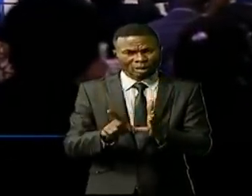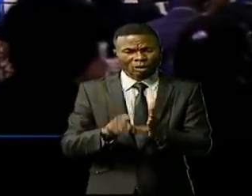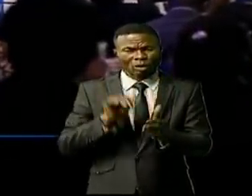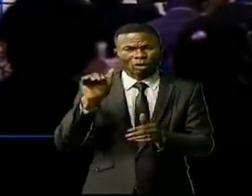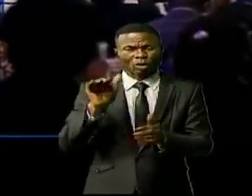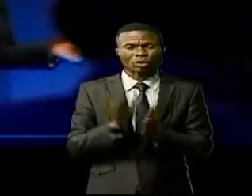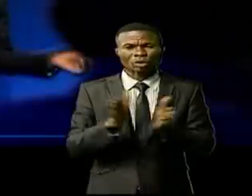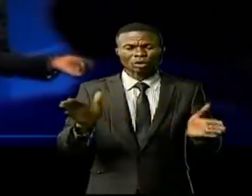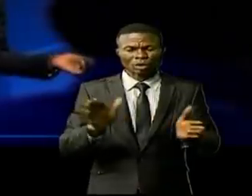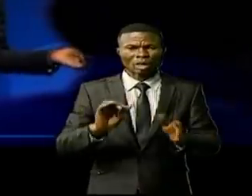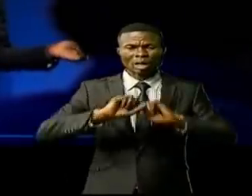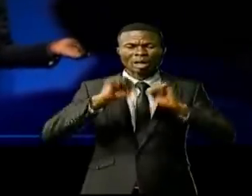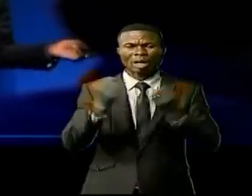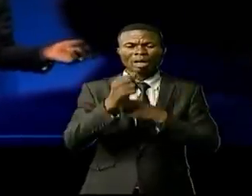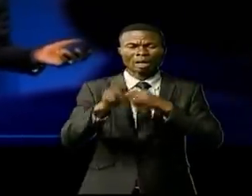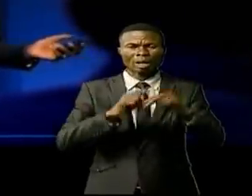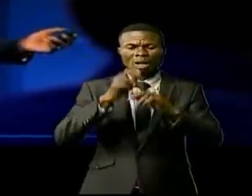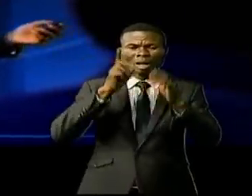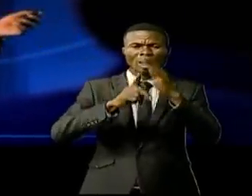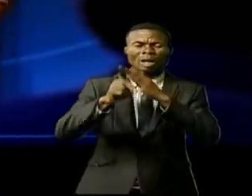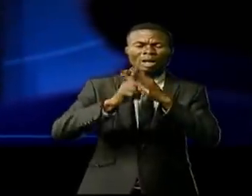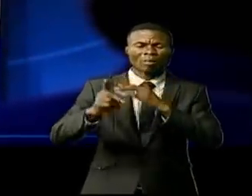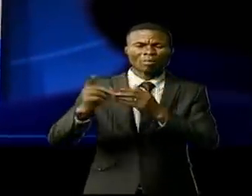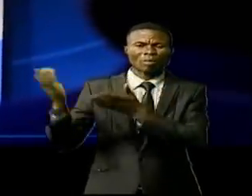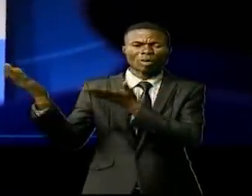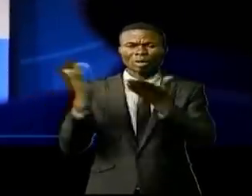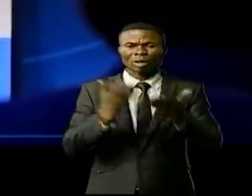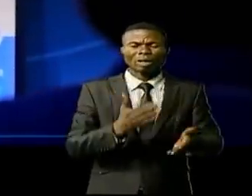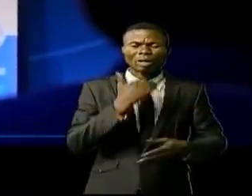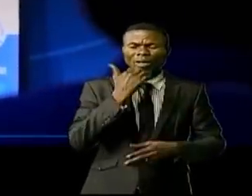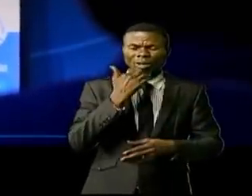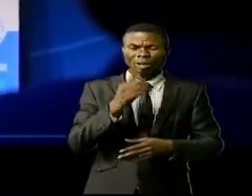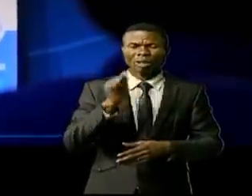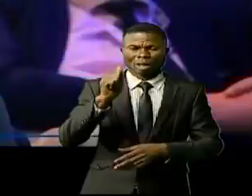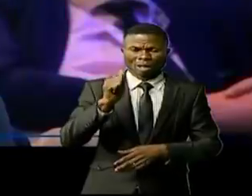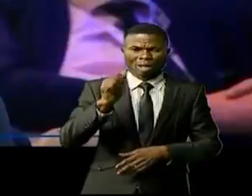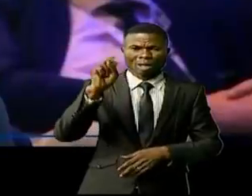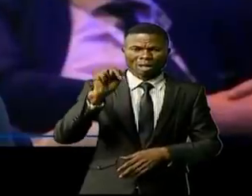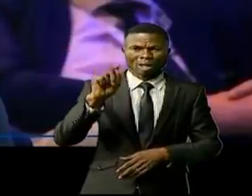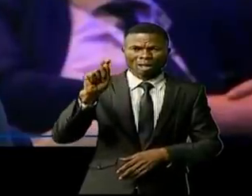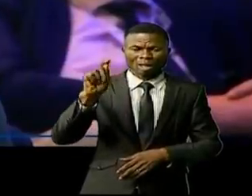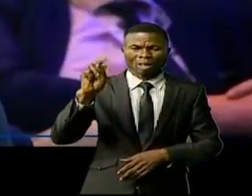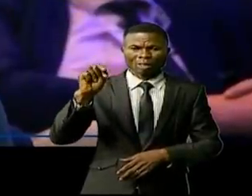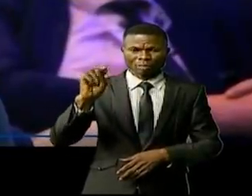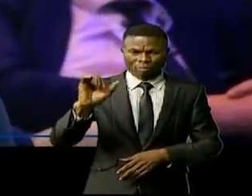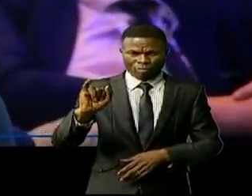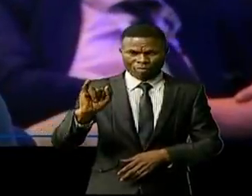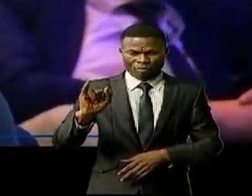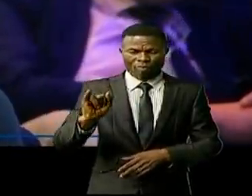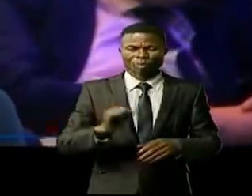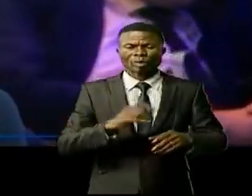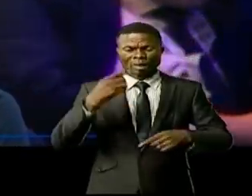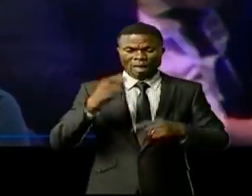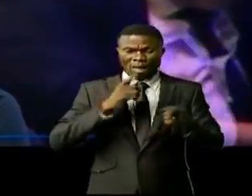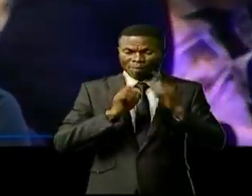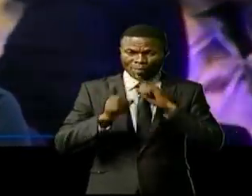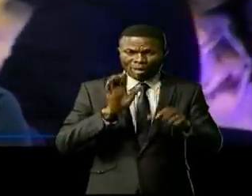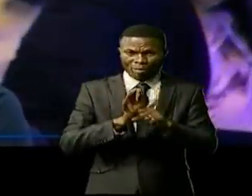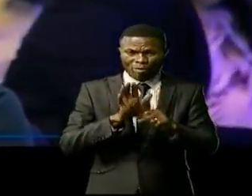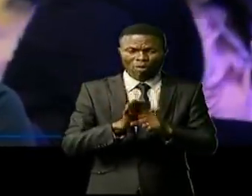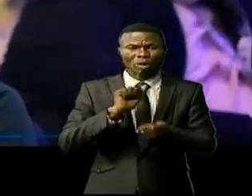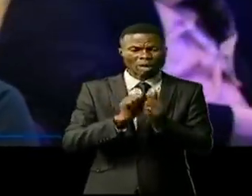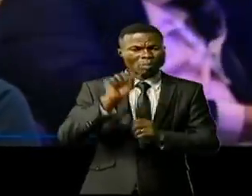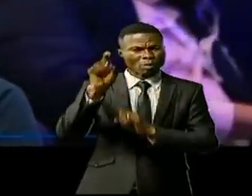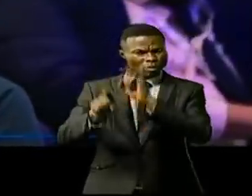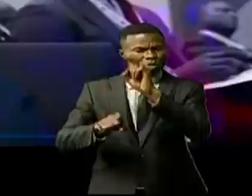de l'Agence nationale pour la promotion des investissements, Anthony Kinzokamole, qui a conduit les discussions. Plusieurs questions